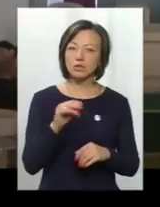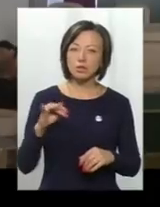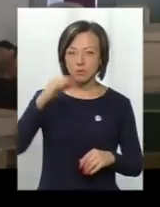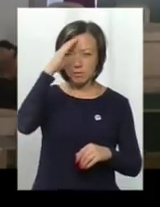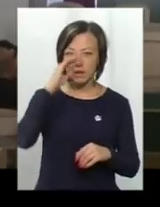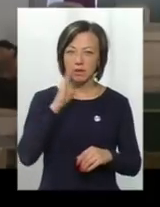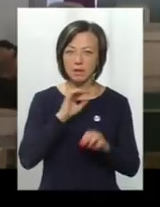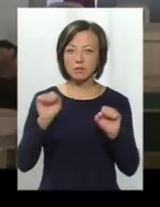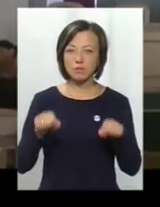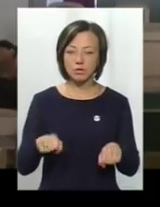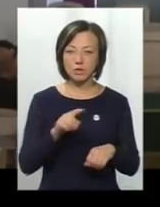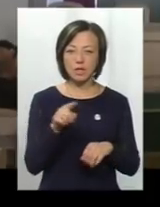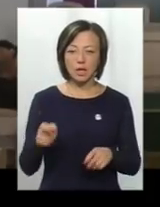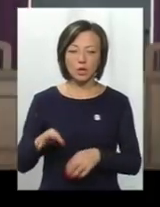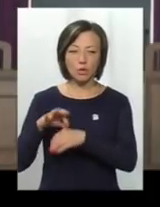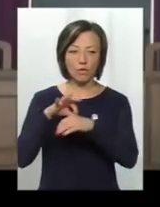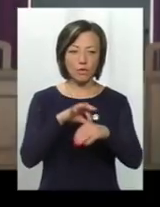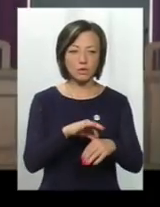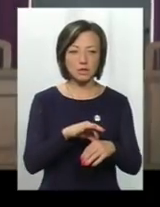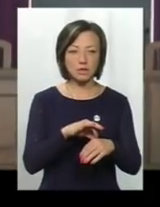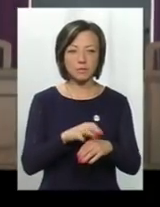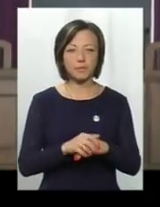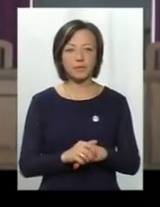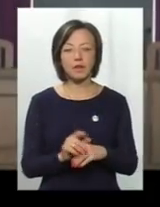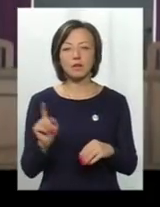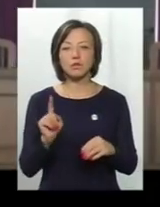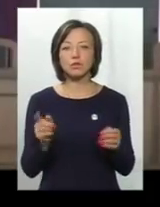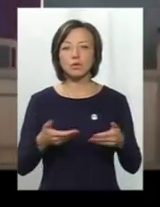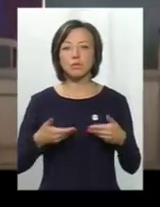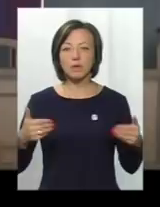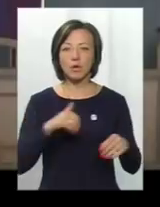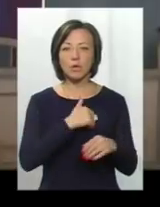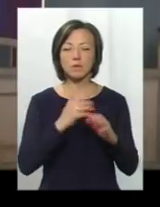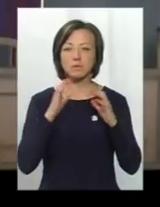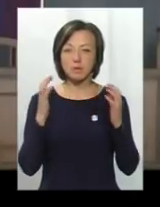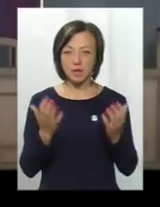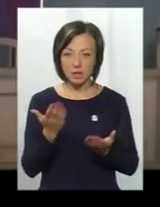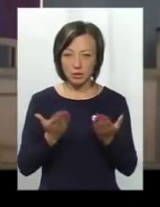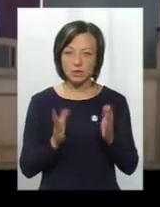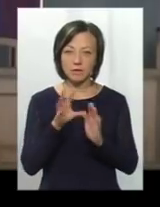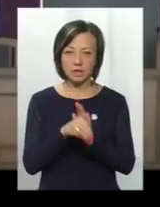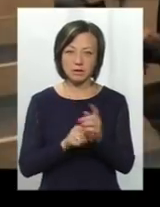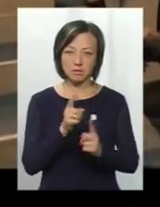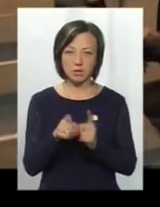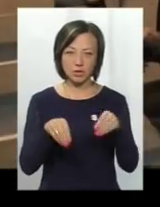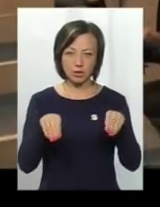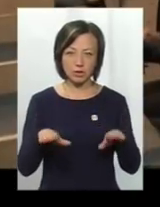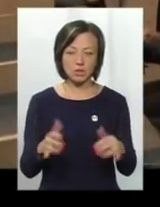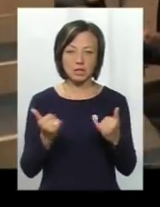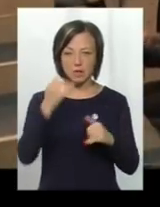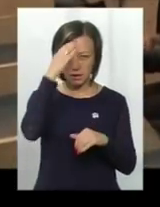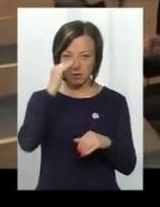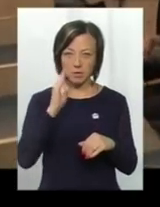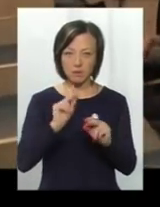зможуть їх довозити. Якщо ми хочемо зберегти, то треба внести зміни до рішення. Наразі батьки та